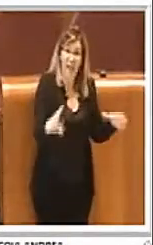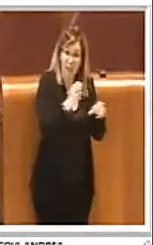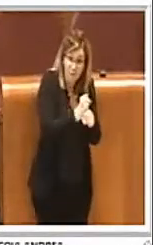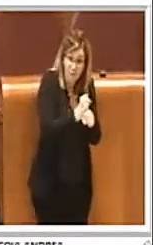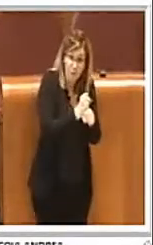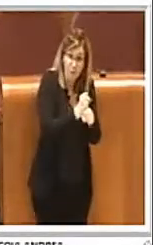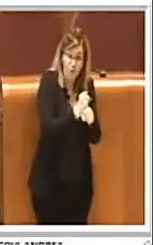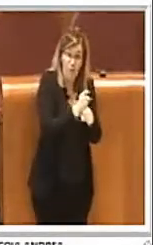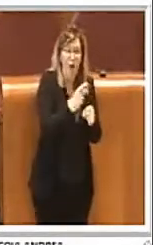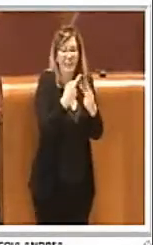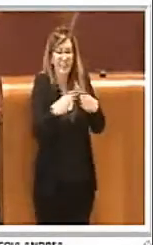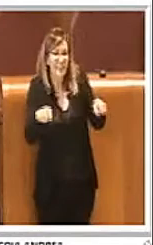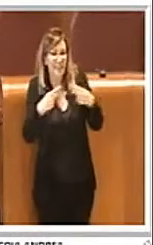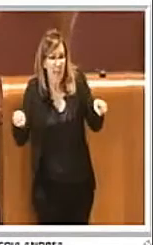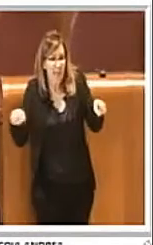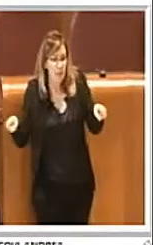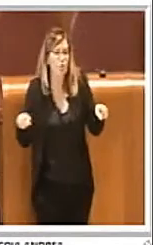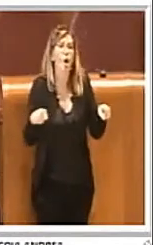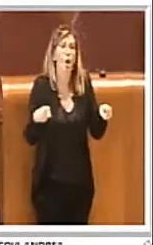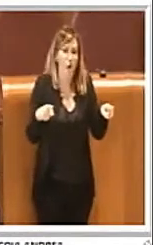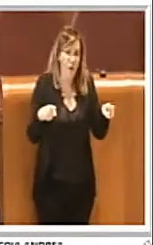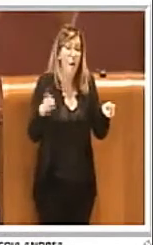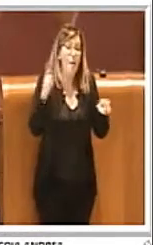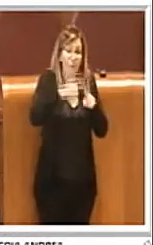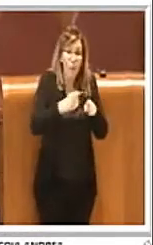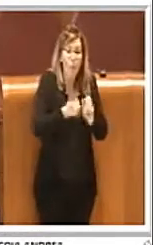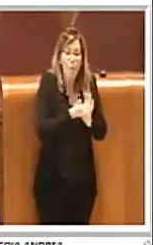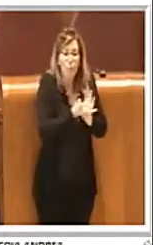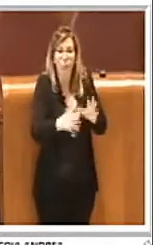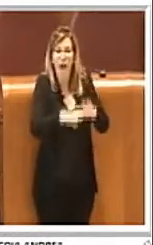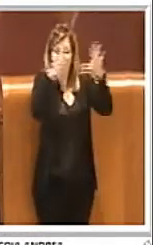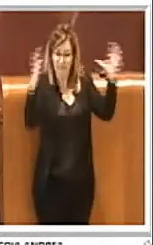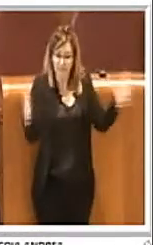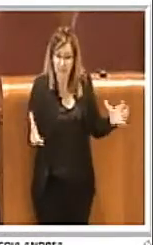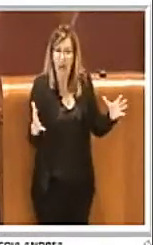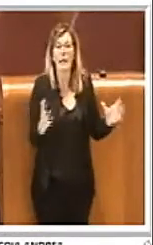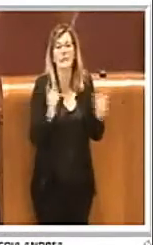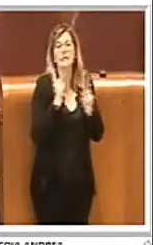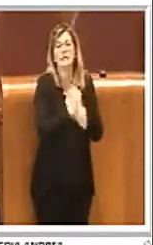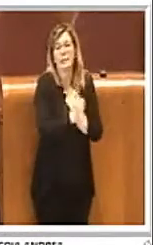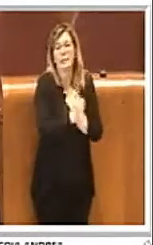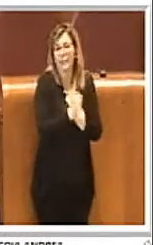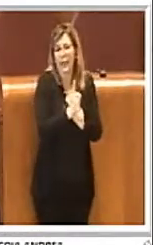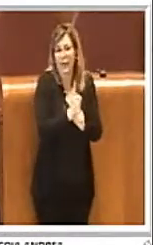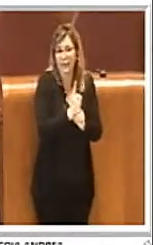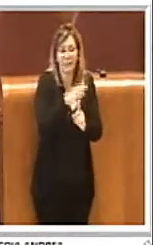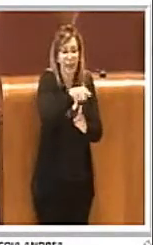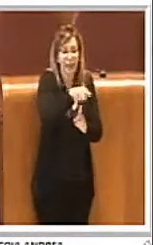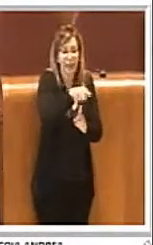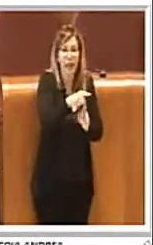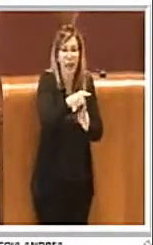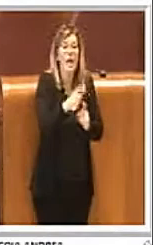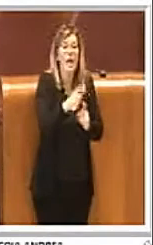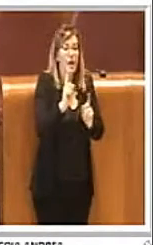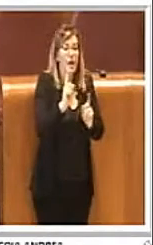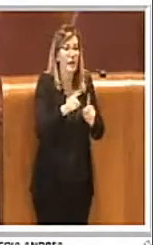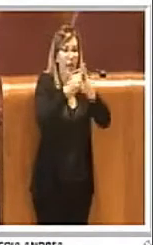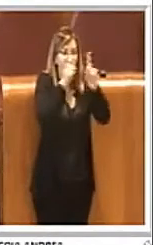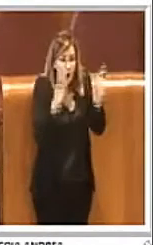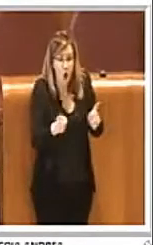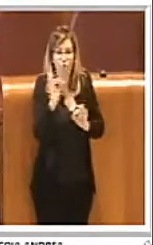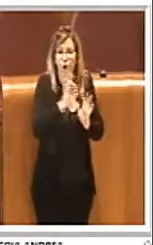meno pregiato e anche le quantità poi che ne derivano dipendono dalle dimensioni dell'esercizio o della tipologia.